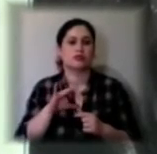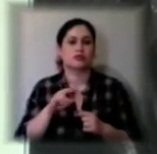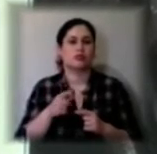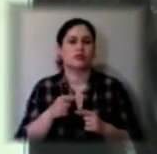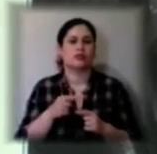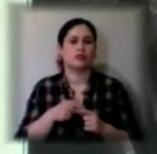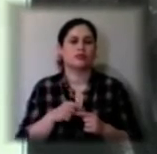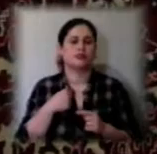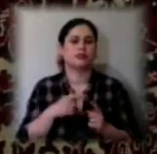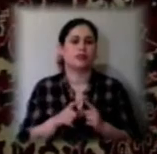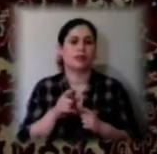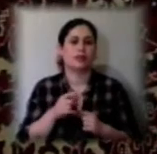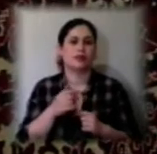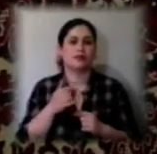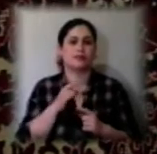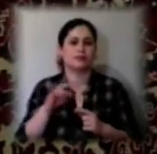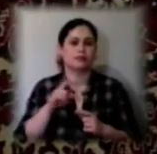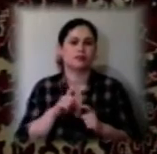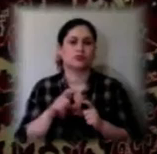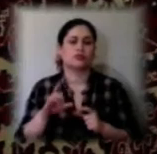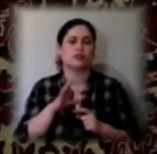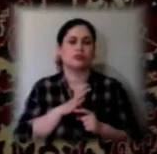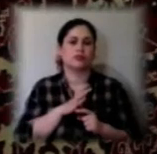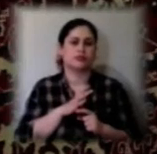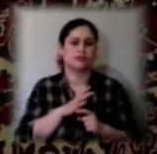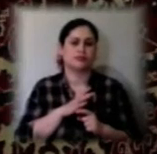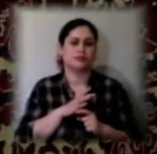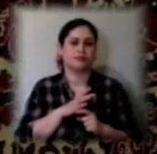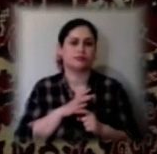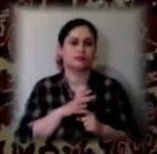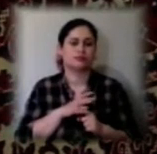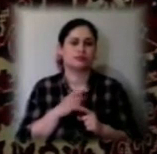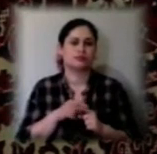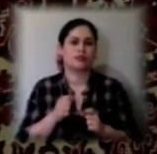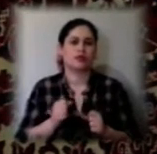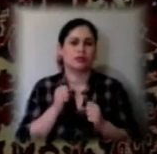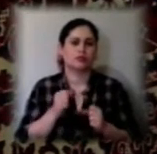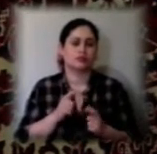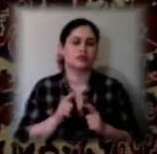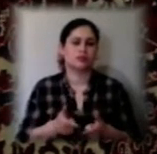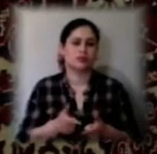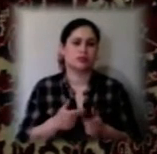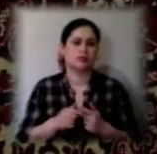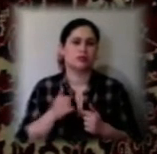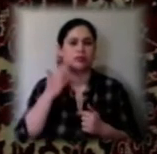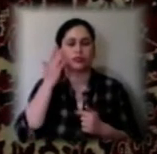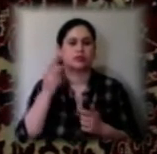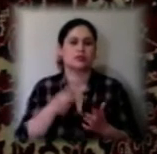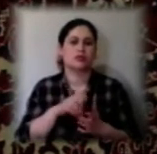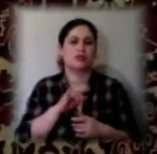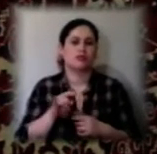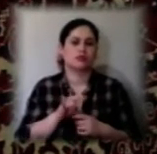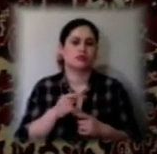до льотної школи я намагався вступити. Мріяв стати льотчиком. Не